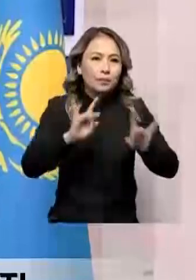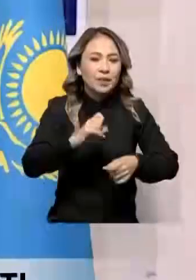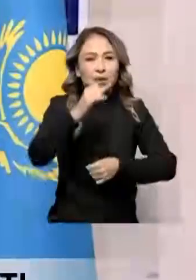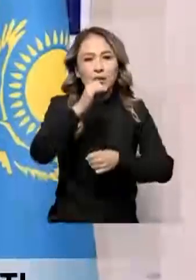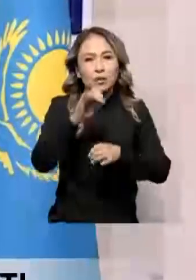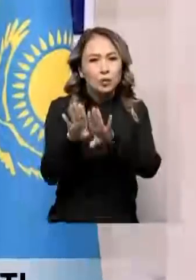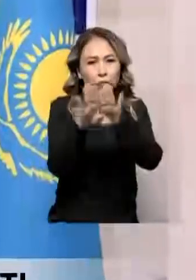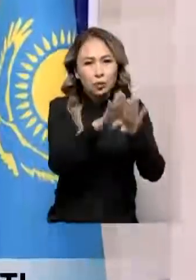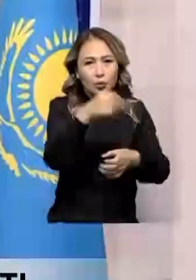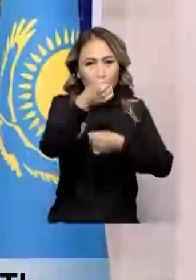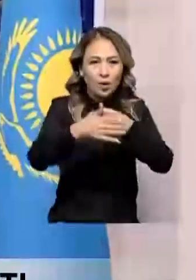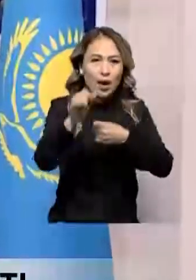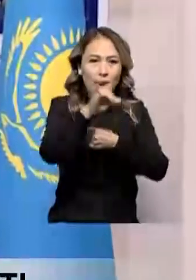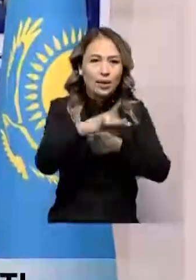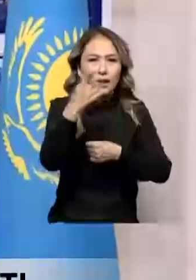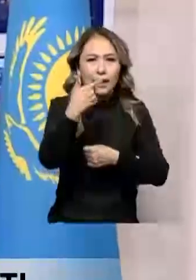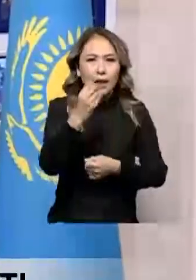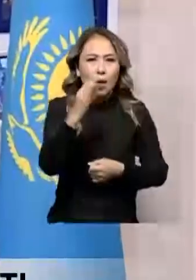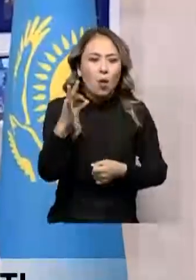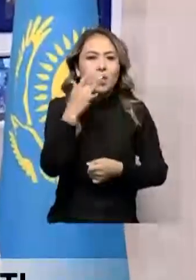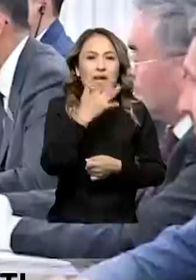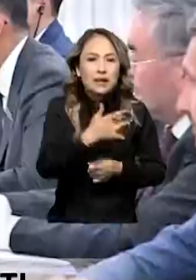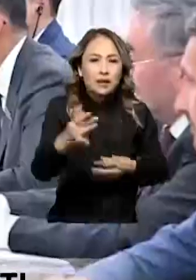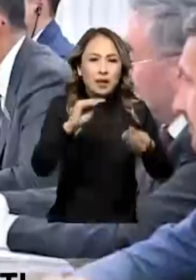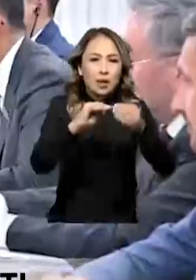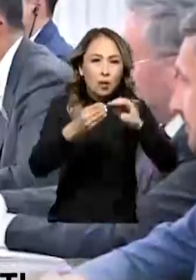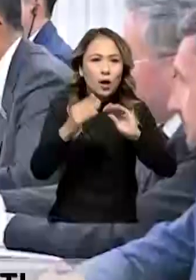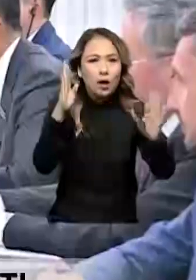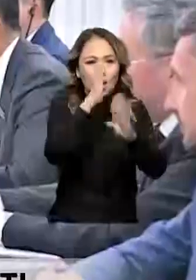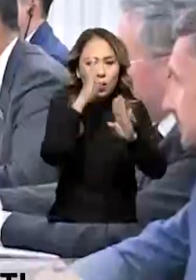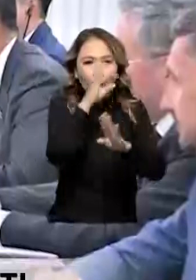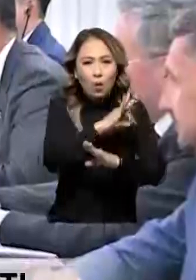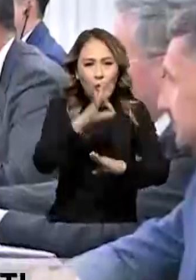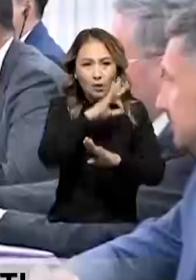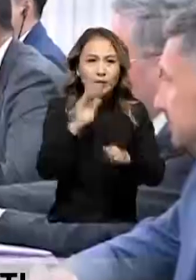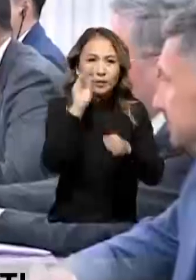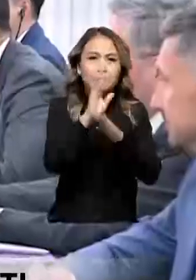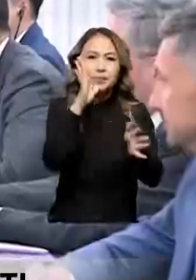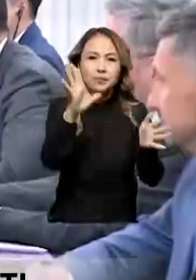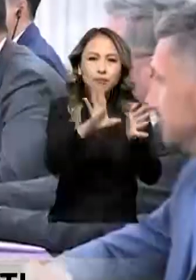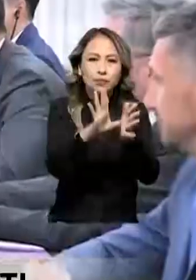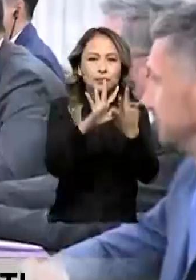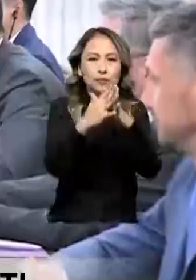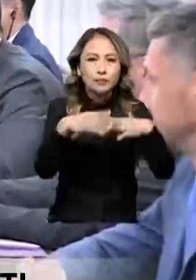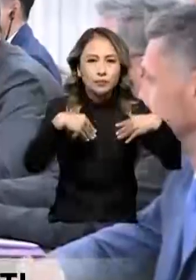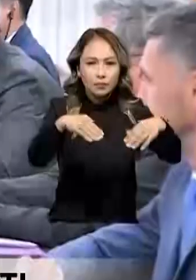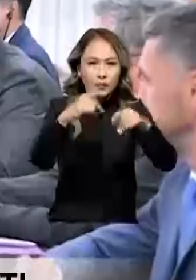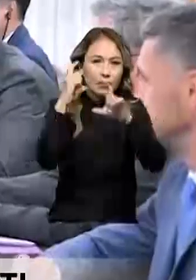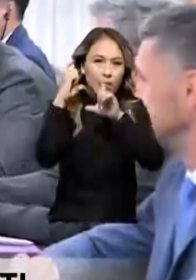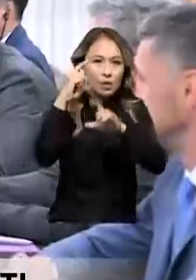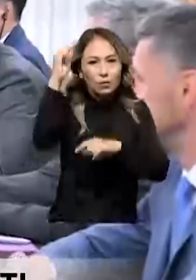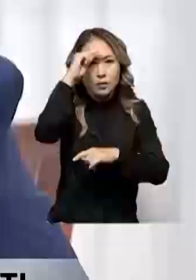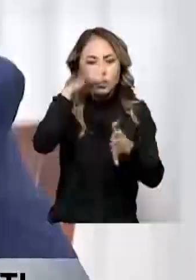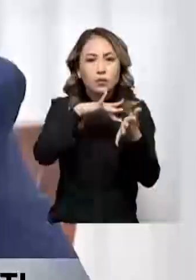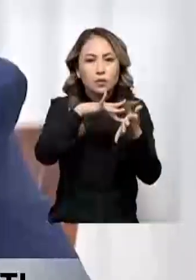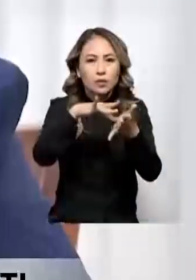айтылды. Тараптар Орталға Азиядағы геосаяси ақуалды, экологиялық қауіпсіздік мәселерін сондағы энергетика, ауылшарашылыға, логистика,